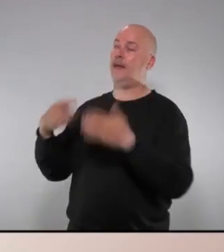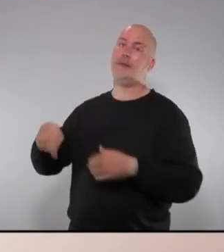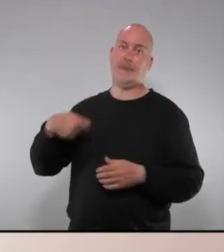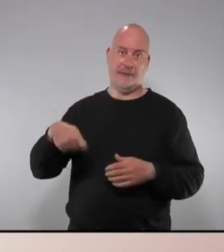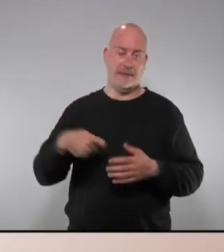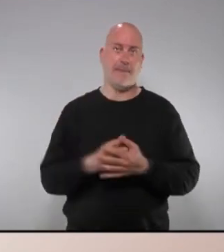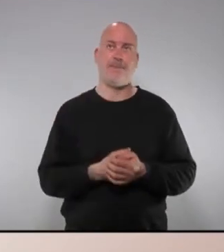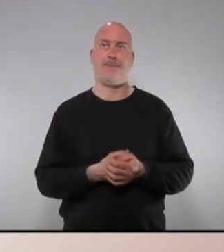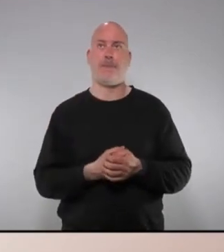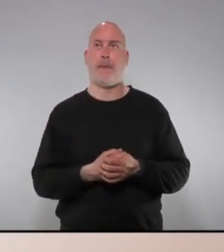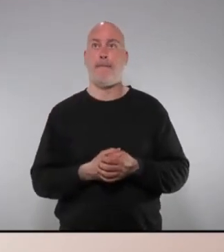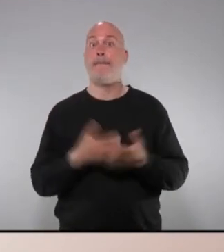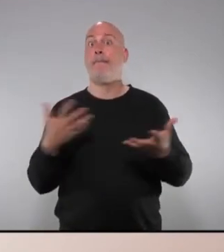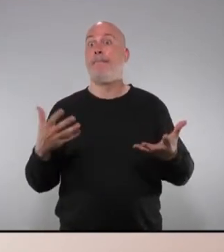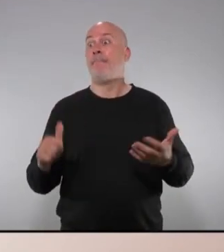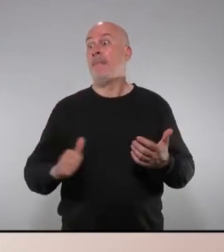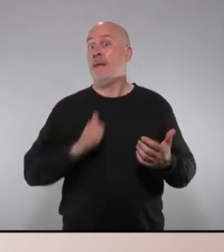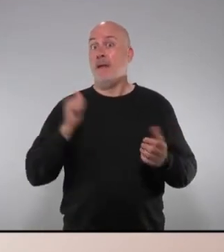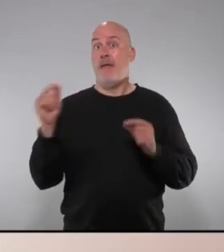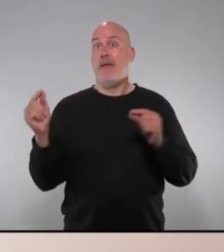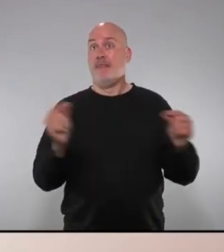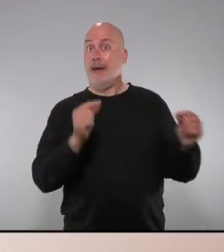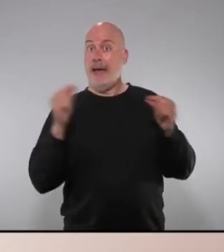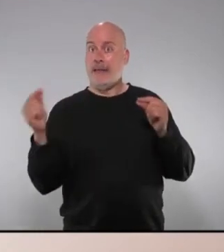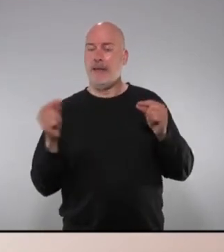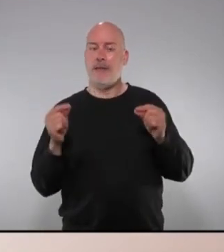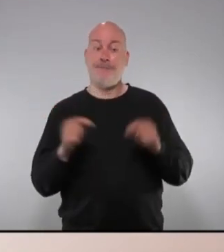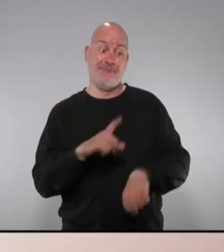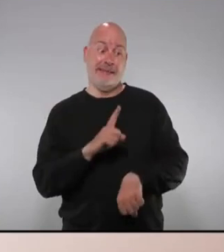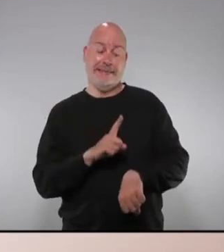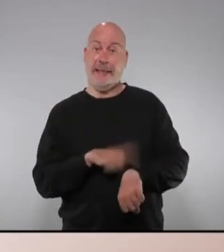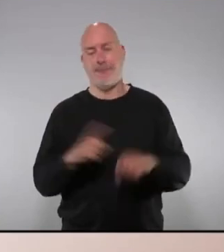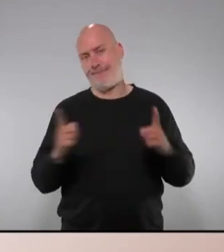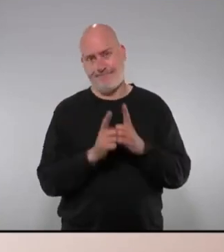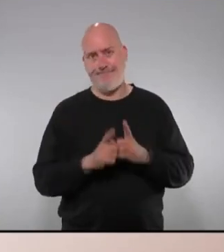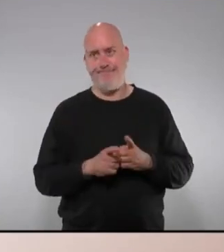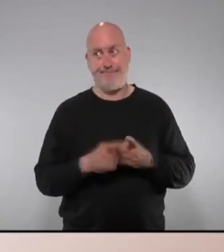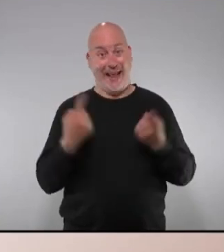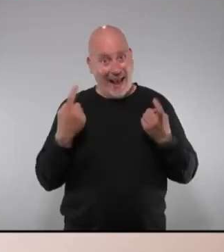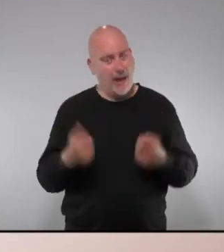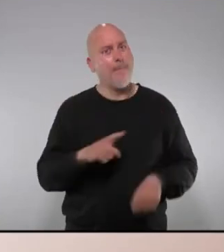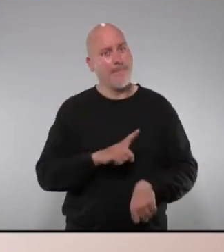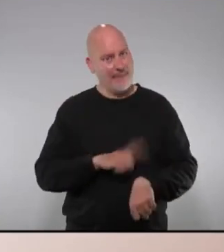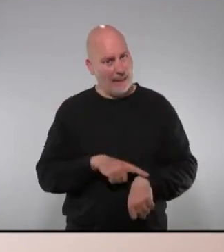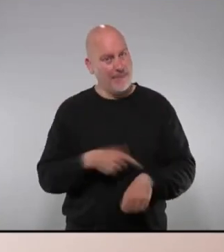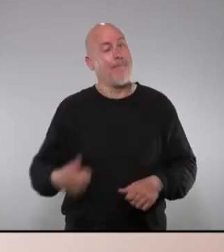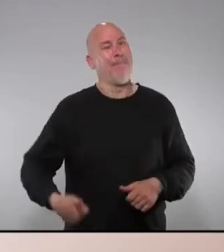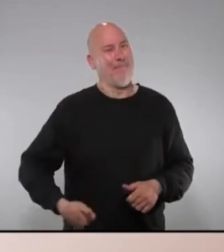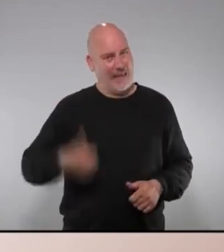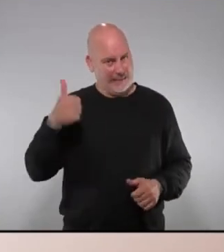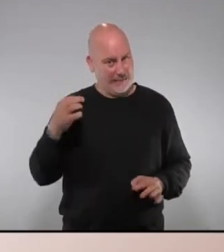presidenta bé aquest que segurament és el debat del nostre temps exigiria molt més temps del que ens dona el Dugal